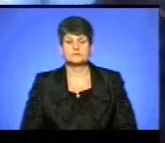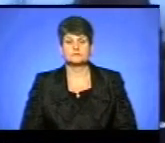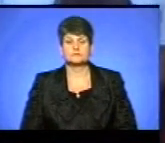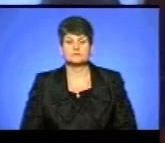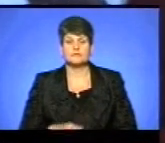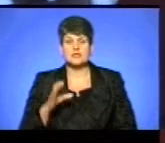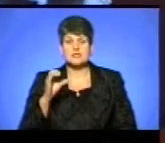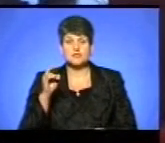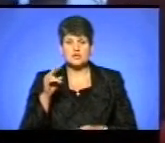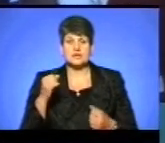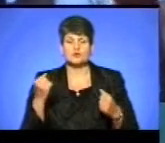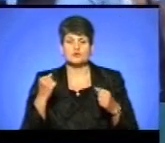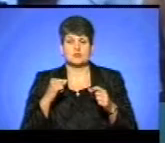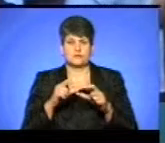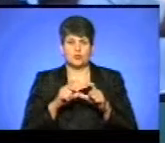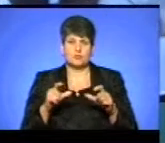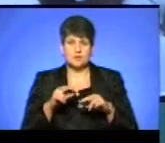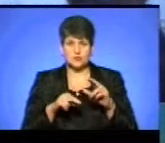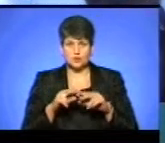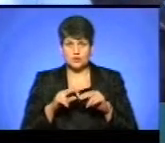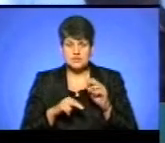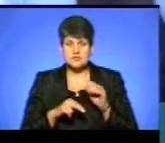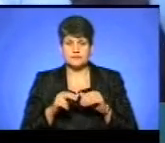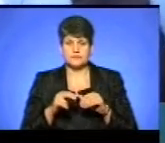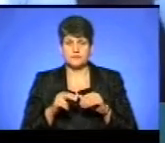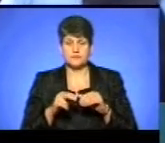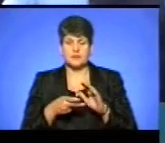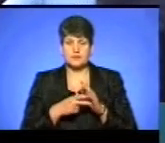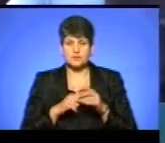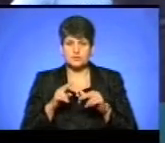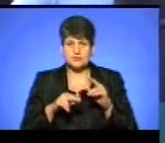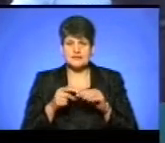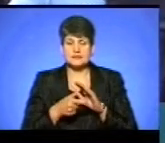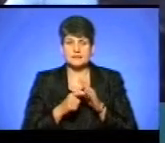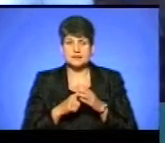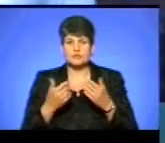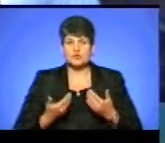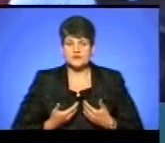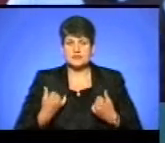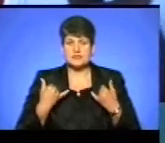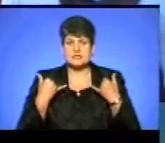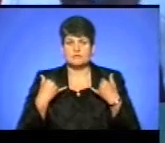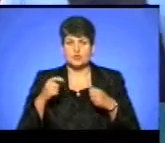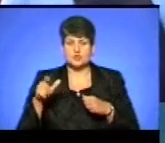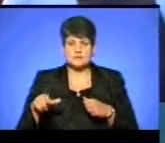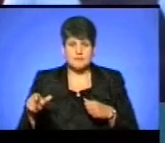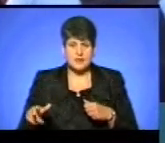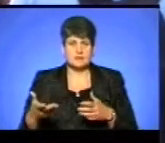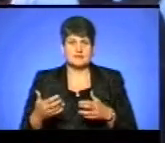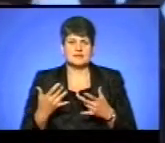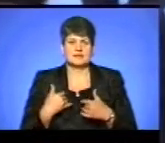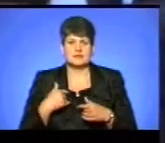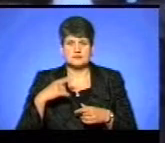Соціально-спортивний комплекс планується зробити і з кімнатами проживання для спортсменів. Крім того, наскільки мені відомо,